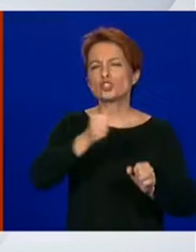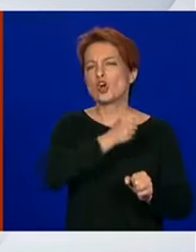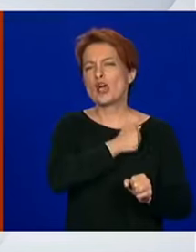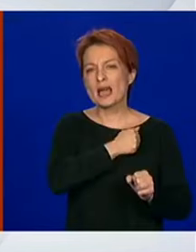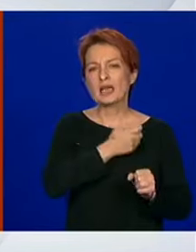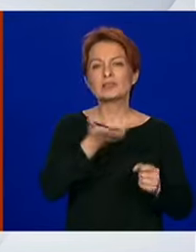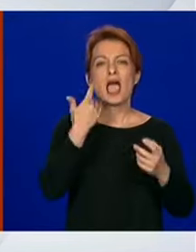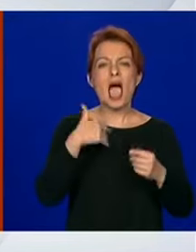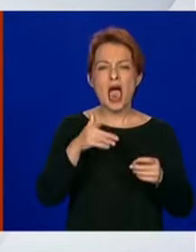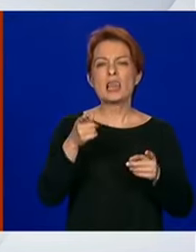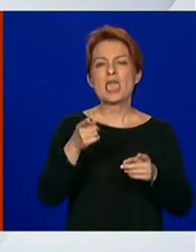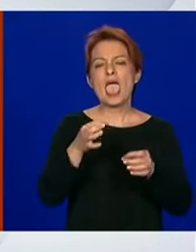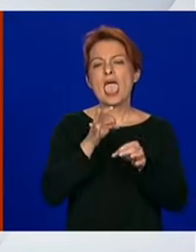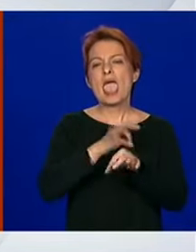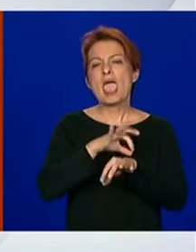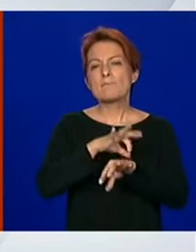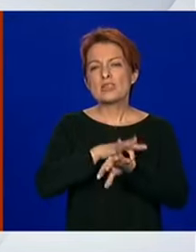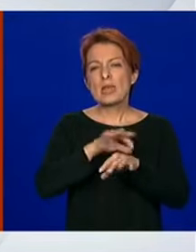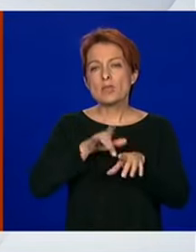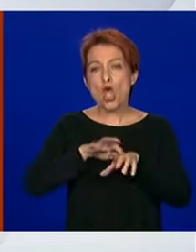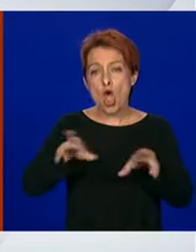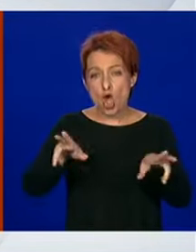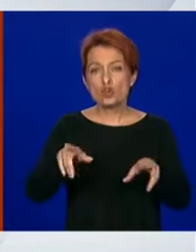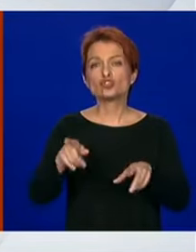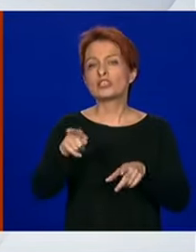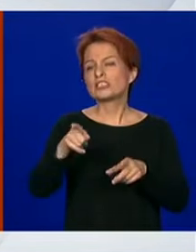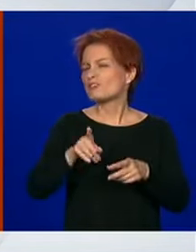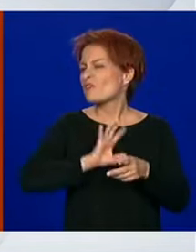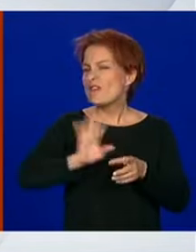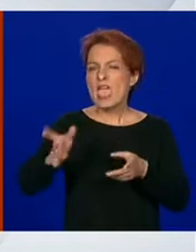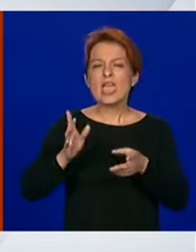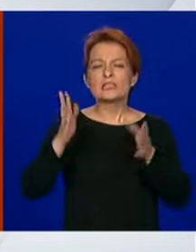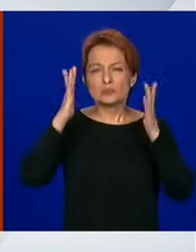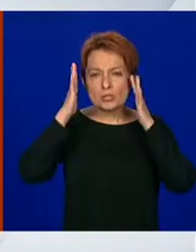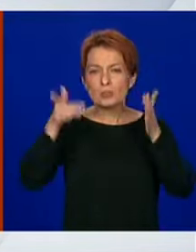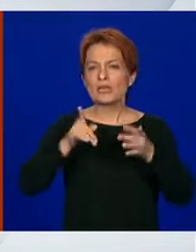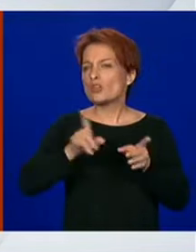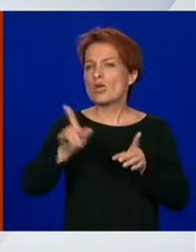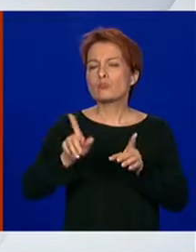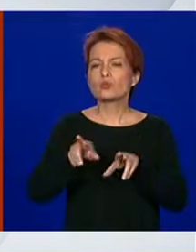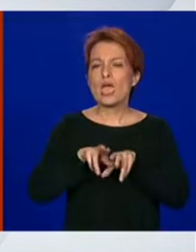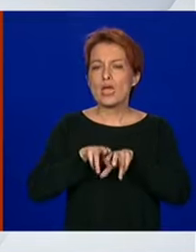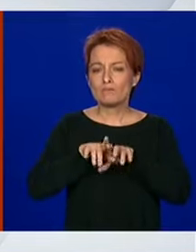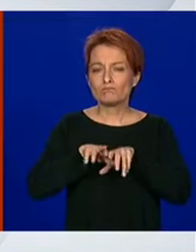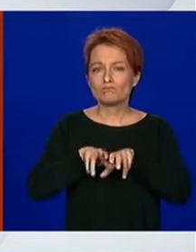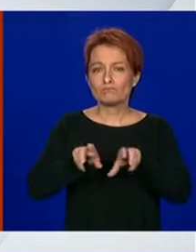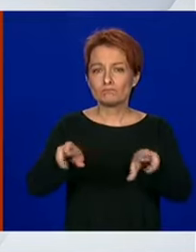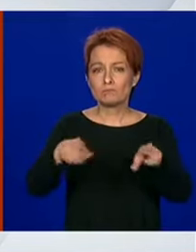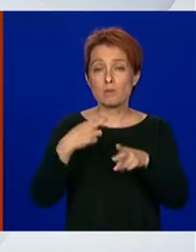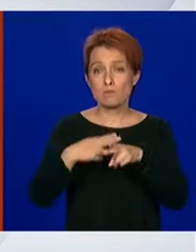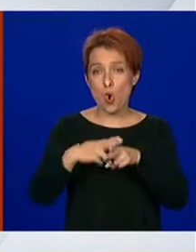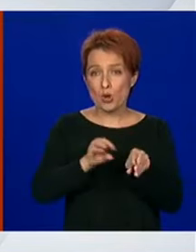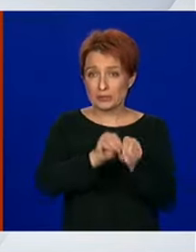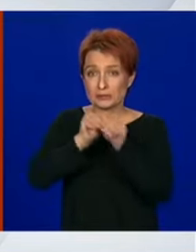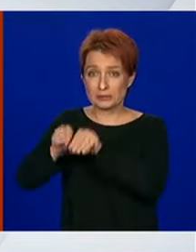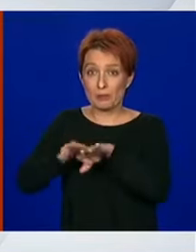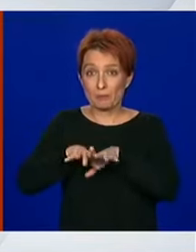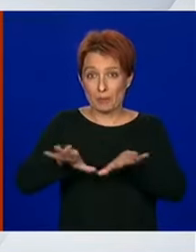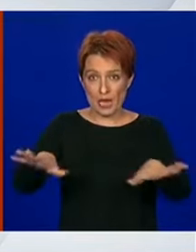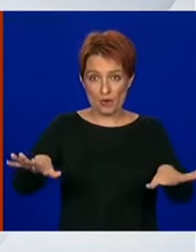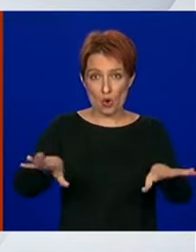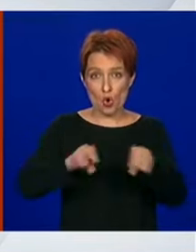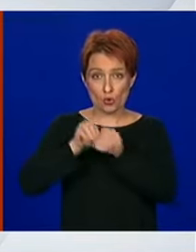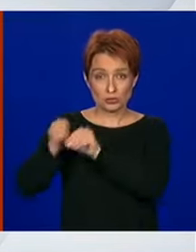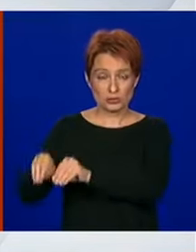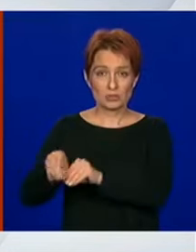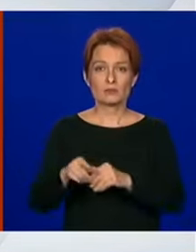epidemiološke strane je poduzeto sve da se bolest ne prenese tijekom transporta a osim toga također u suradnji sa